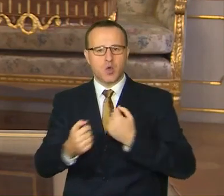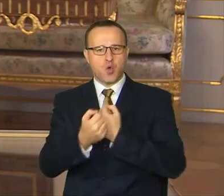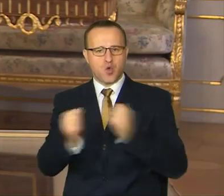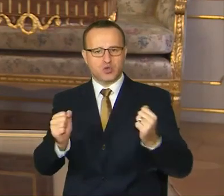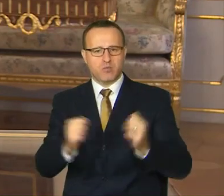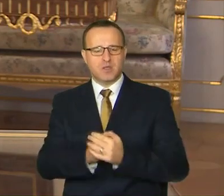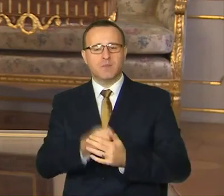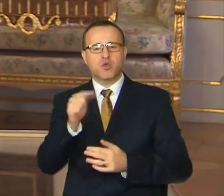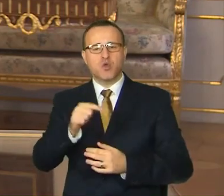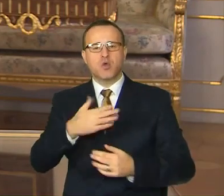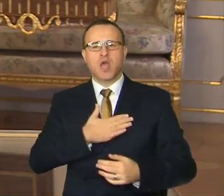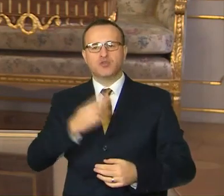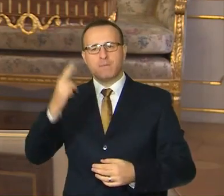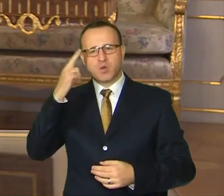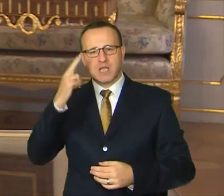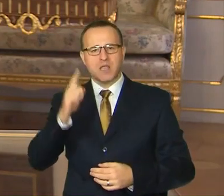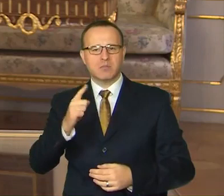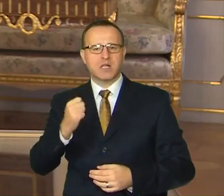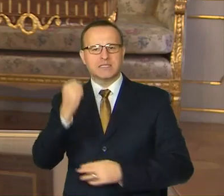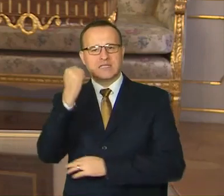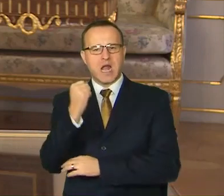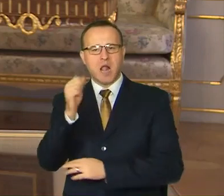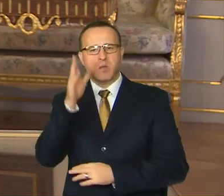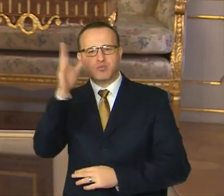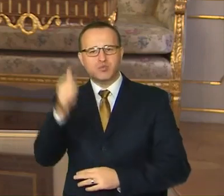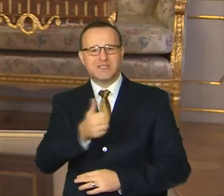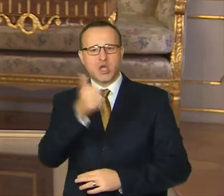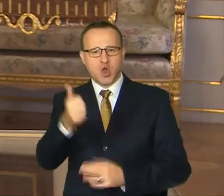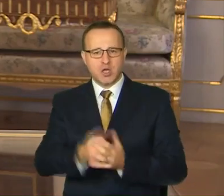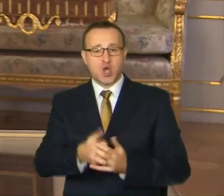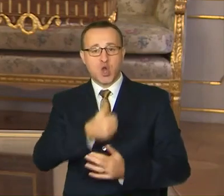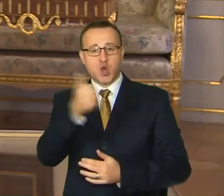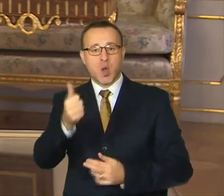by toto naše poznanie bolo základom budúceho roku, roku príležitosti.